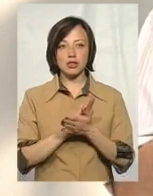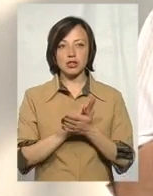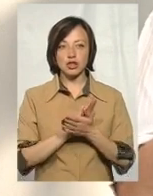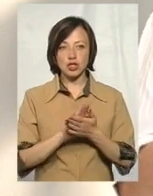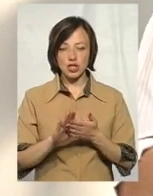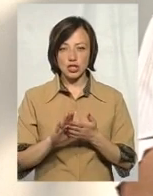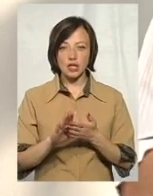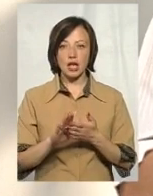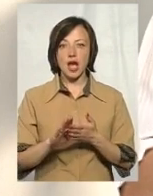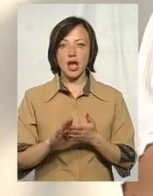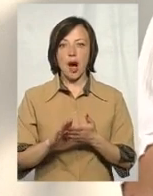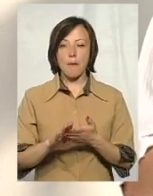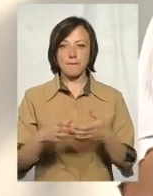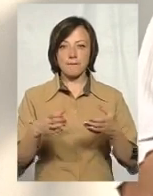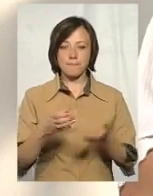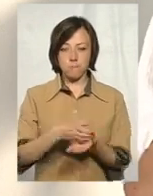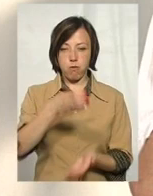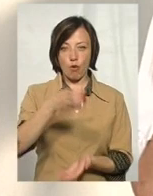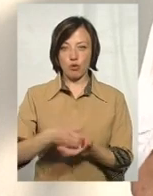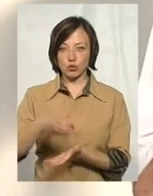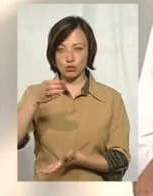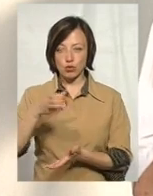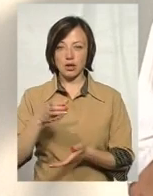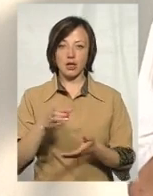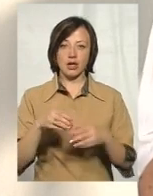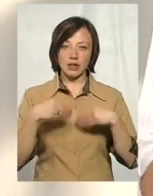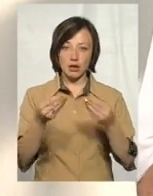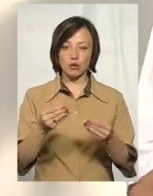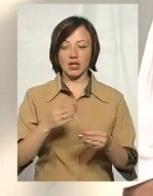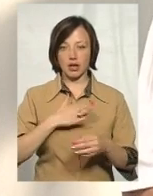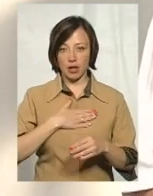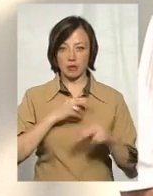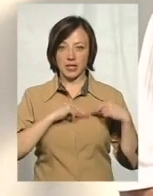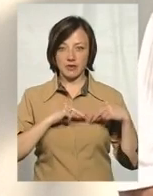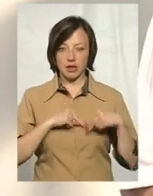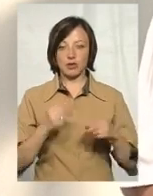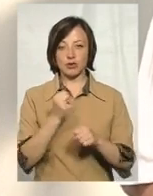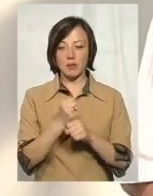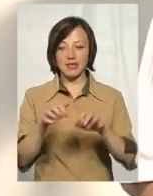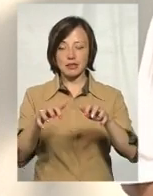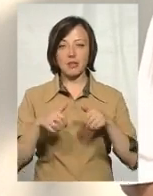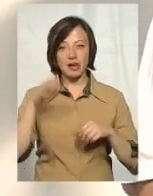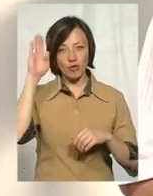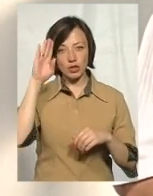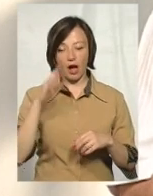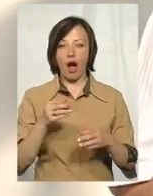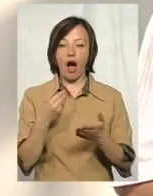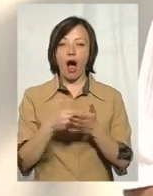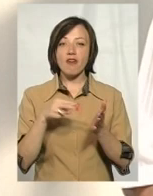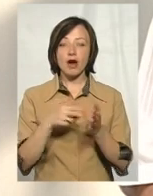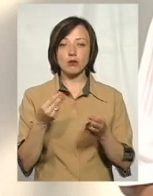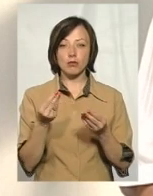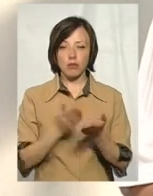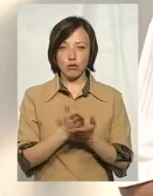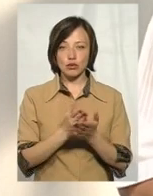стерильний посуд в лабораторному центрі, чи дадуть нашу фахівця і таким чином зроблять відбір води. А вартість цієї